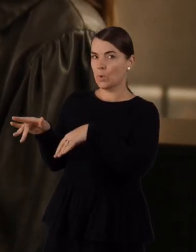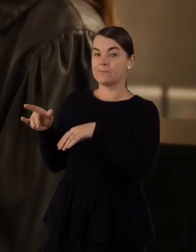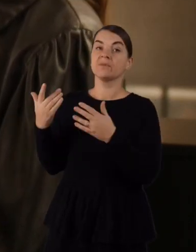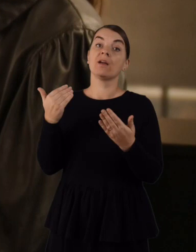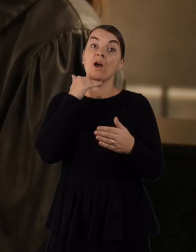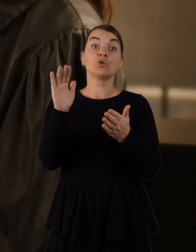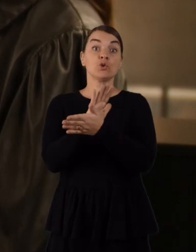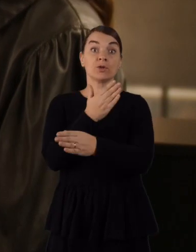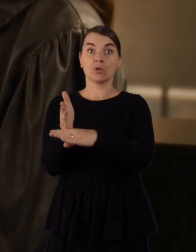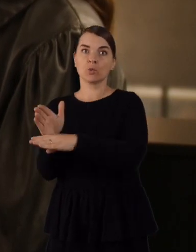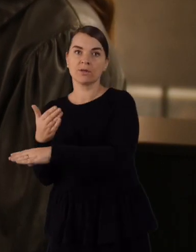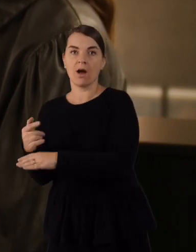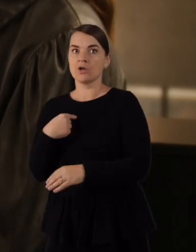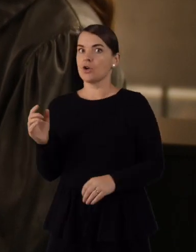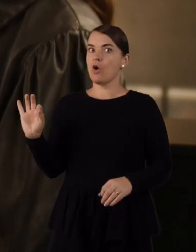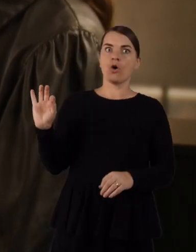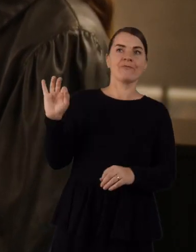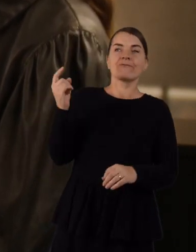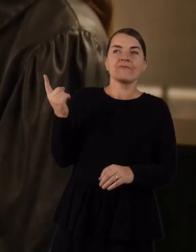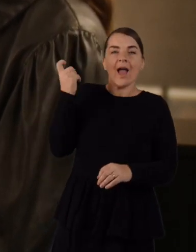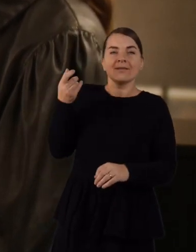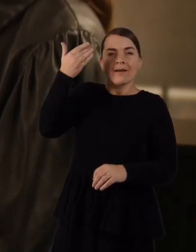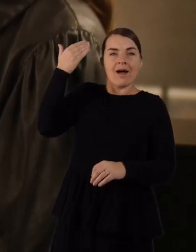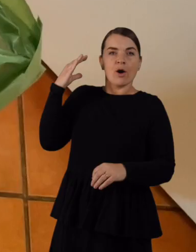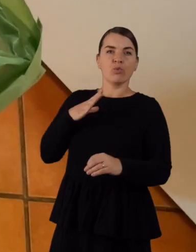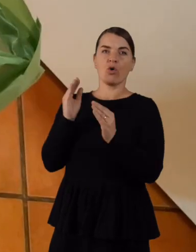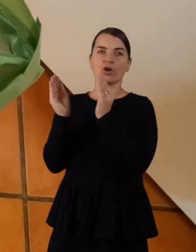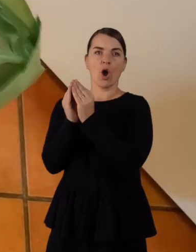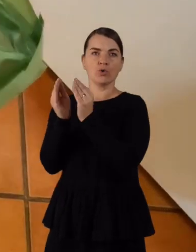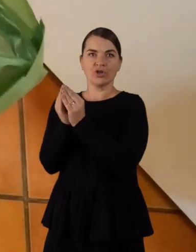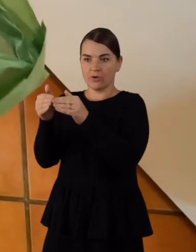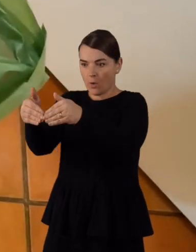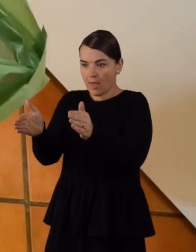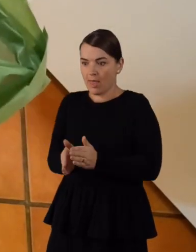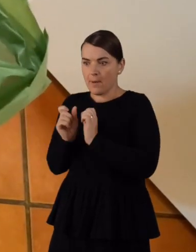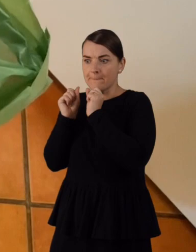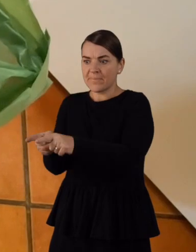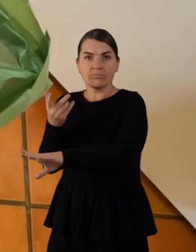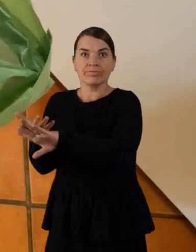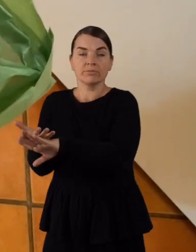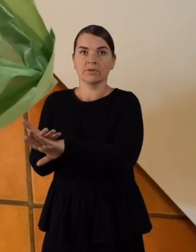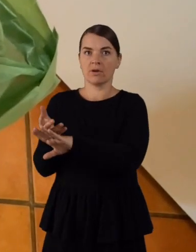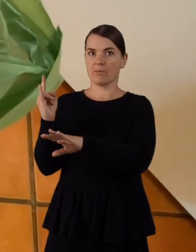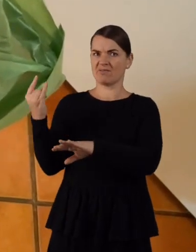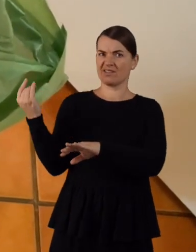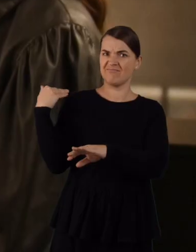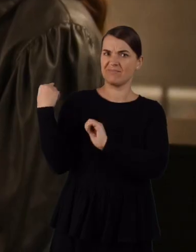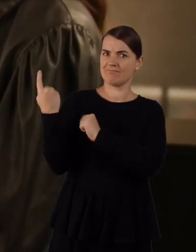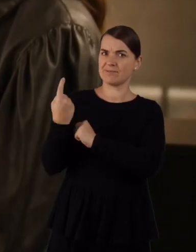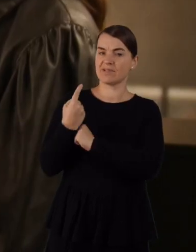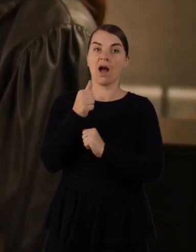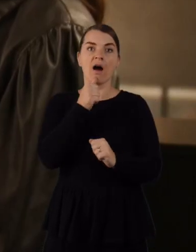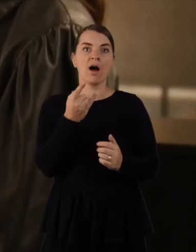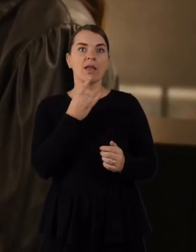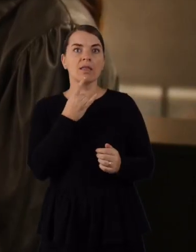klausimo. Kai vieną kartą nei į tą konteinerį įdėjau šitą kiaušinių dėklą, tai vos galvo negavau nuo savo vaiko. Elementus kokius nors